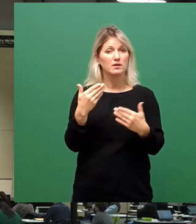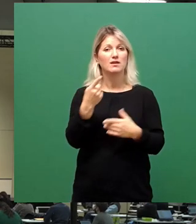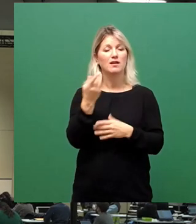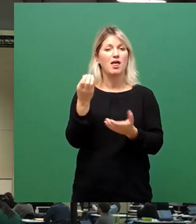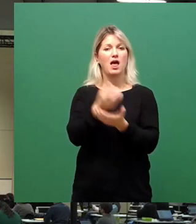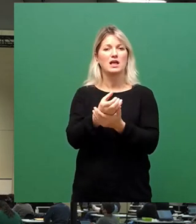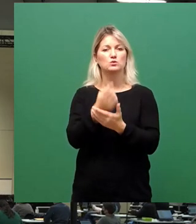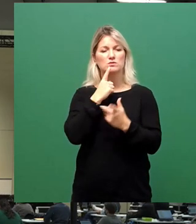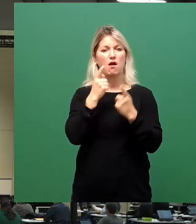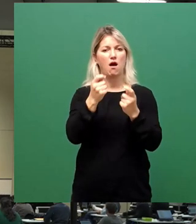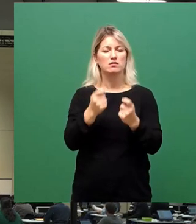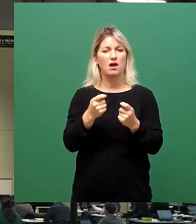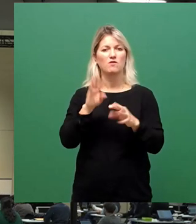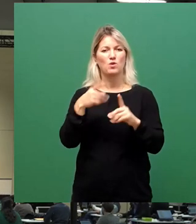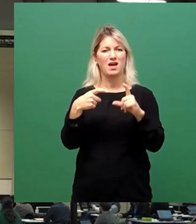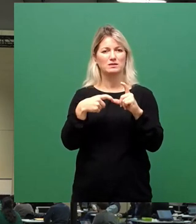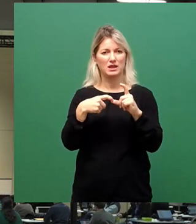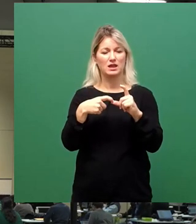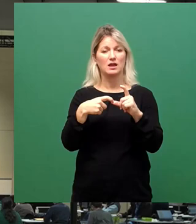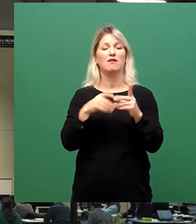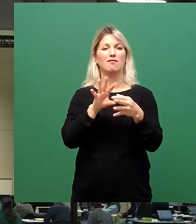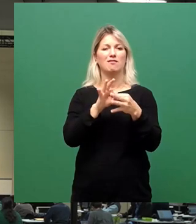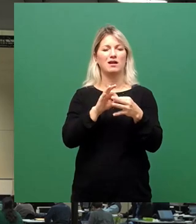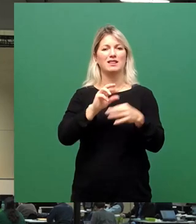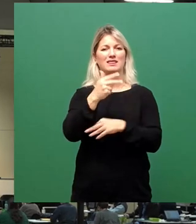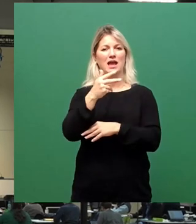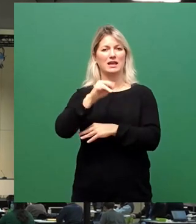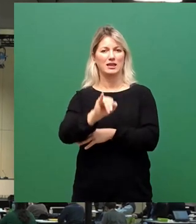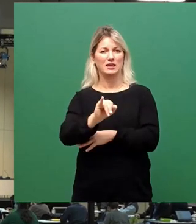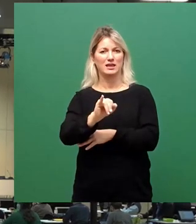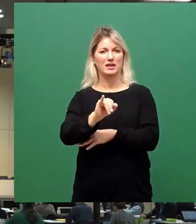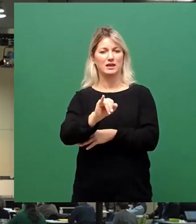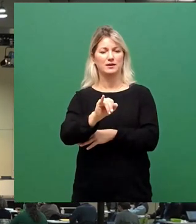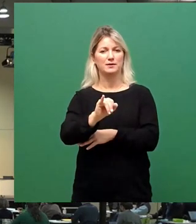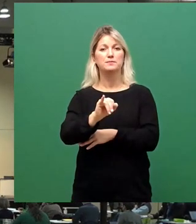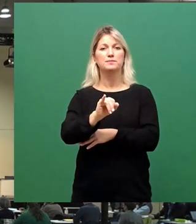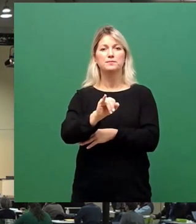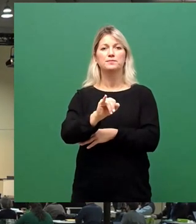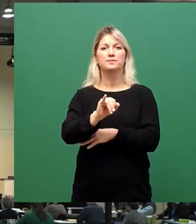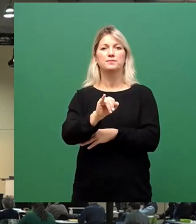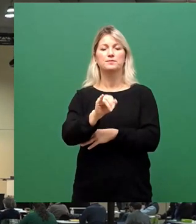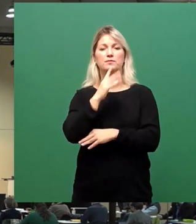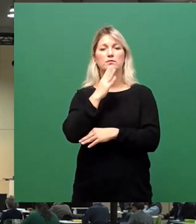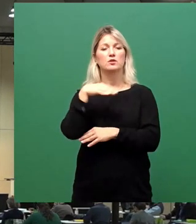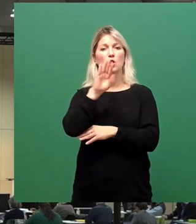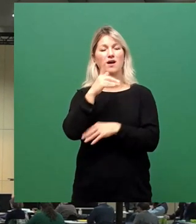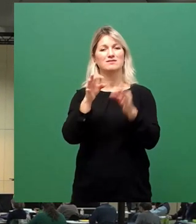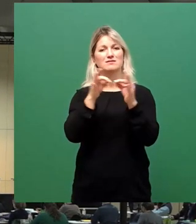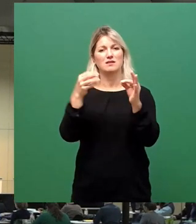ist, in Punkt 3i einen weiteren Satz hinten anzufügen.